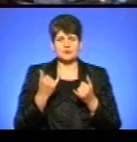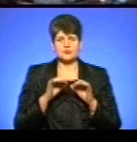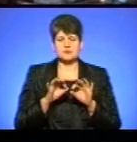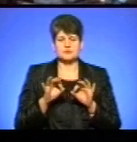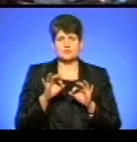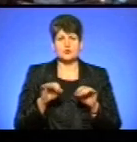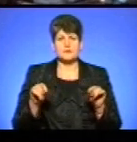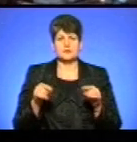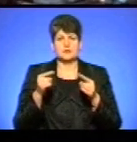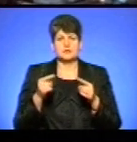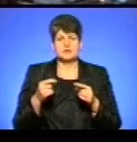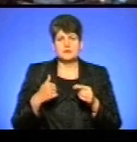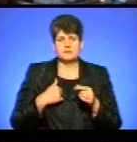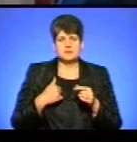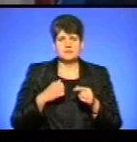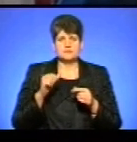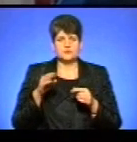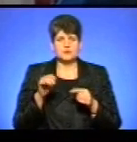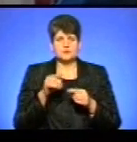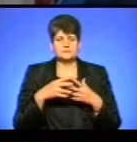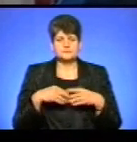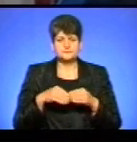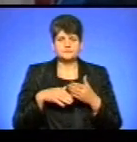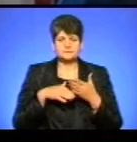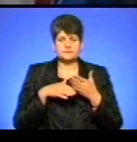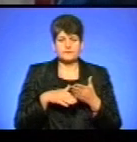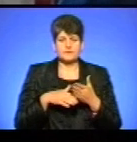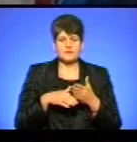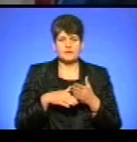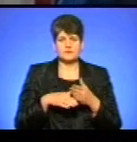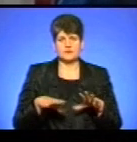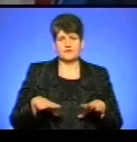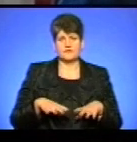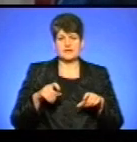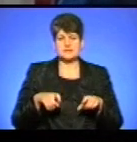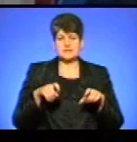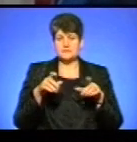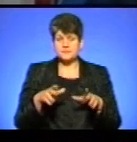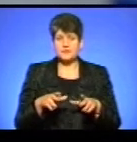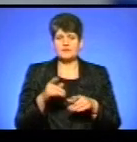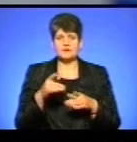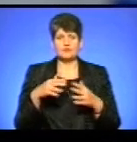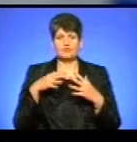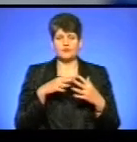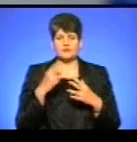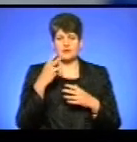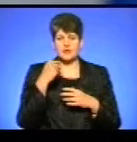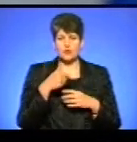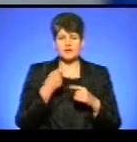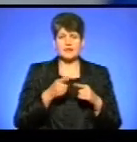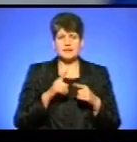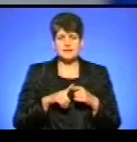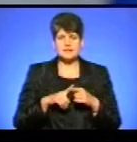реабілітацію бійців АТО та їхніх сімей за допомогою верхової їзди. Василь Ірха три роки воював. Такий метод